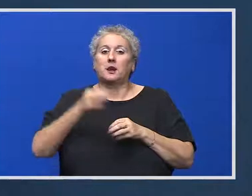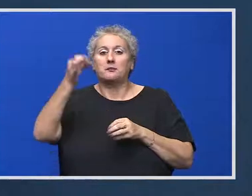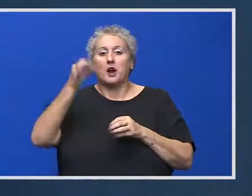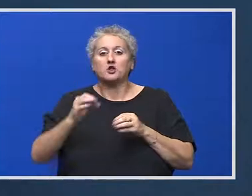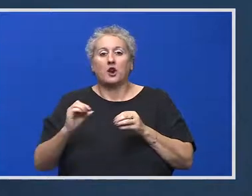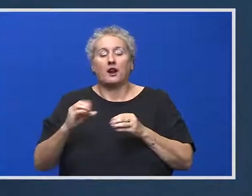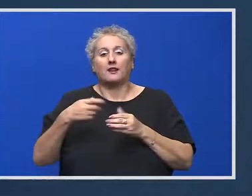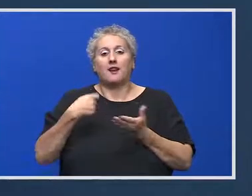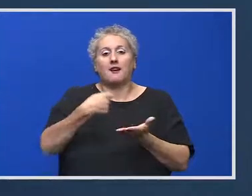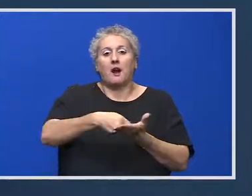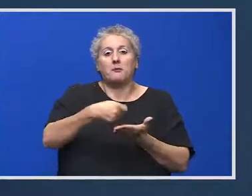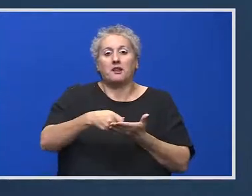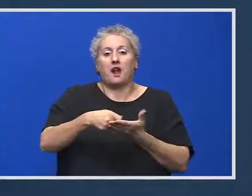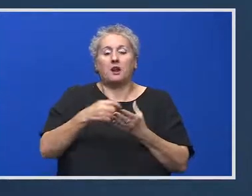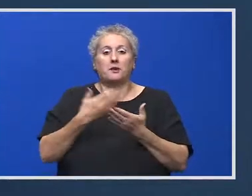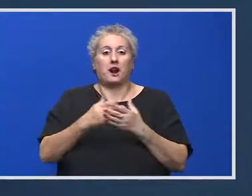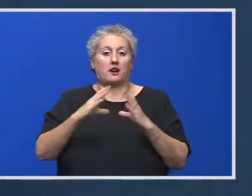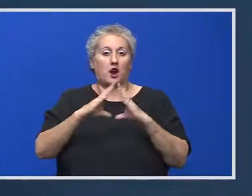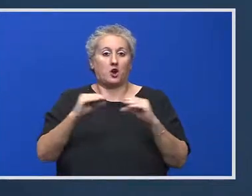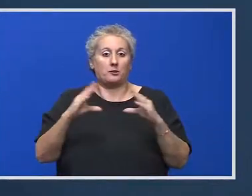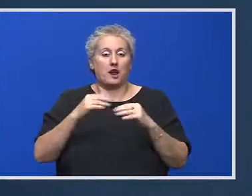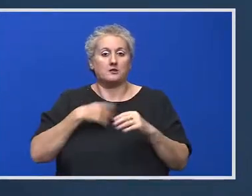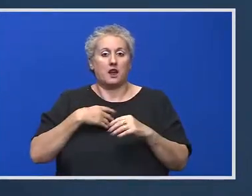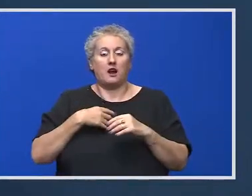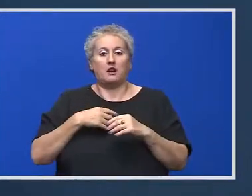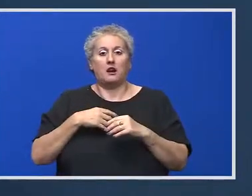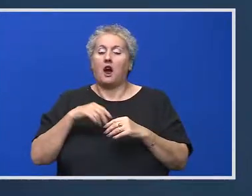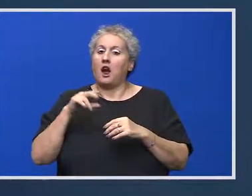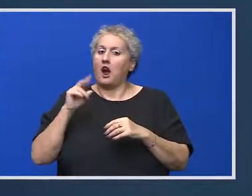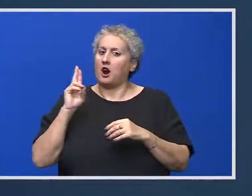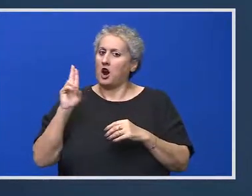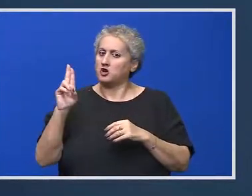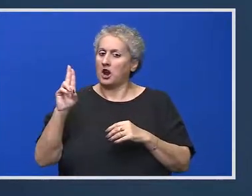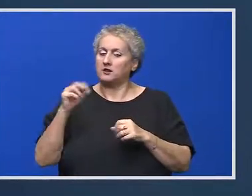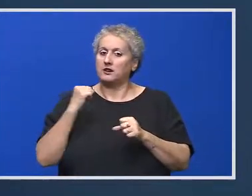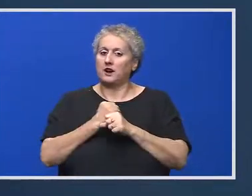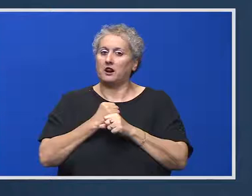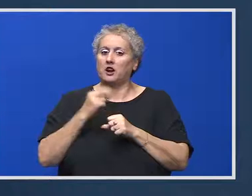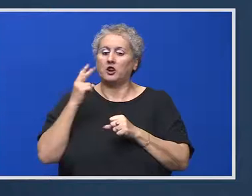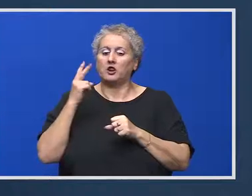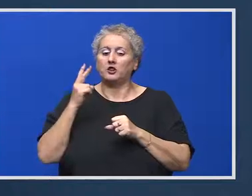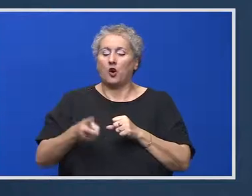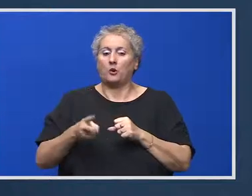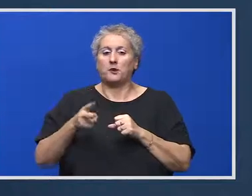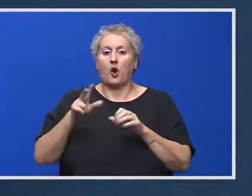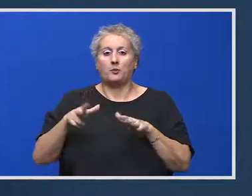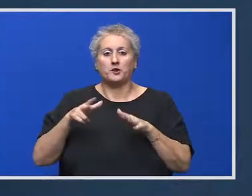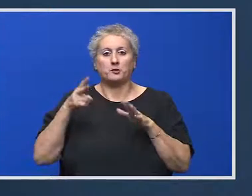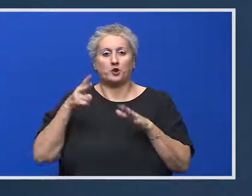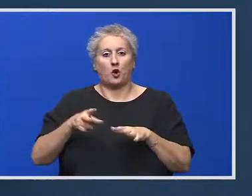de capital pe care România s-a angajat să o facă în 2018-2019